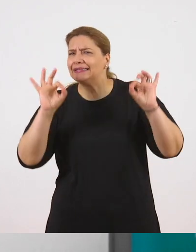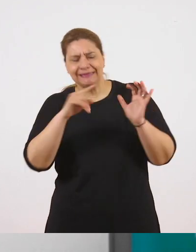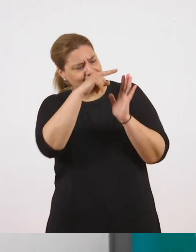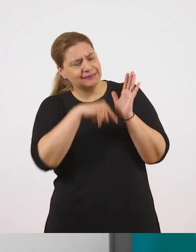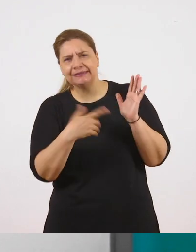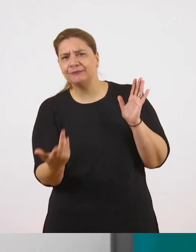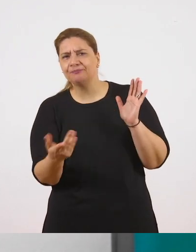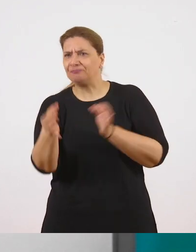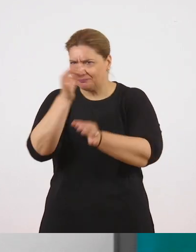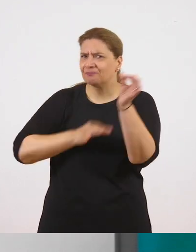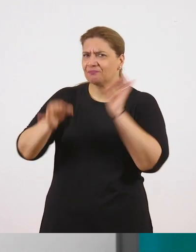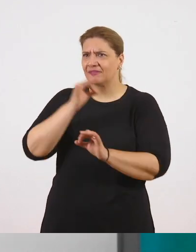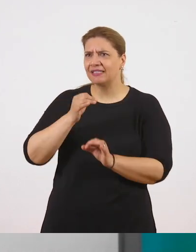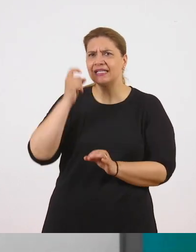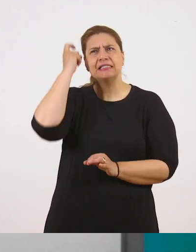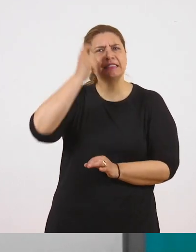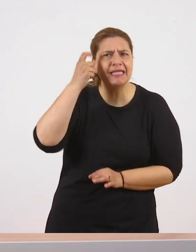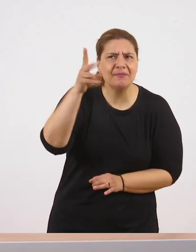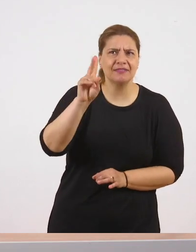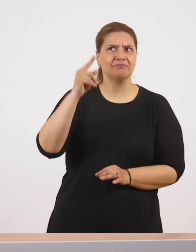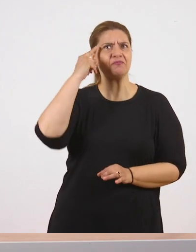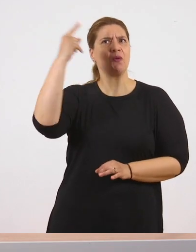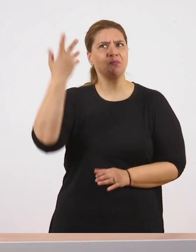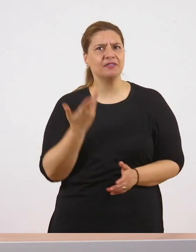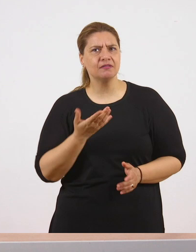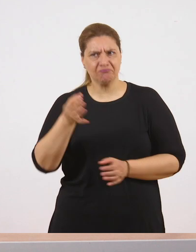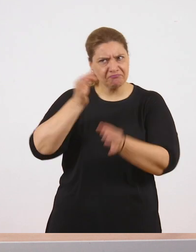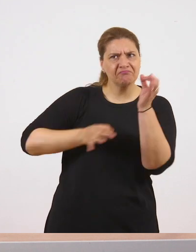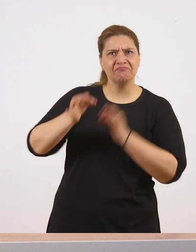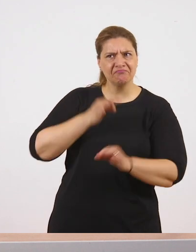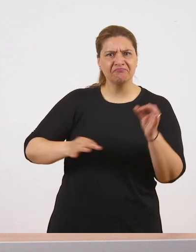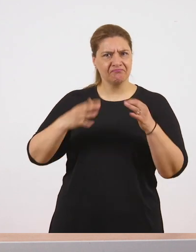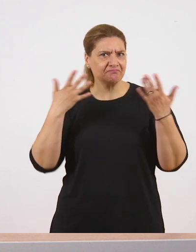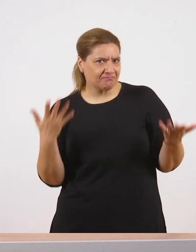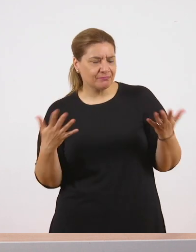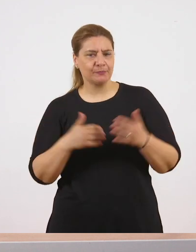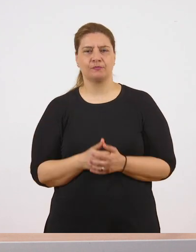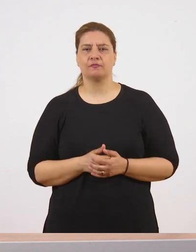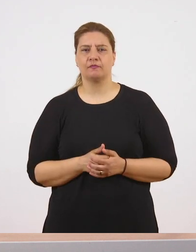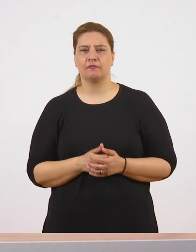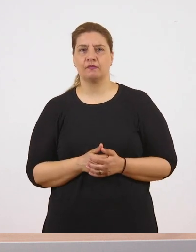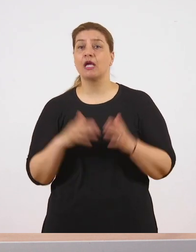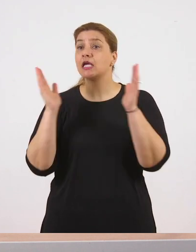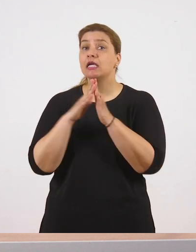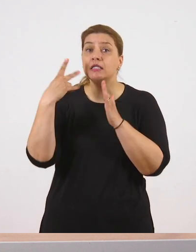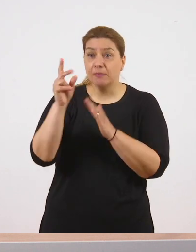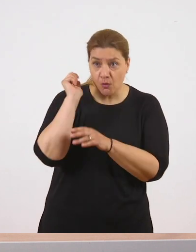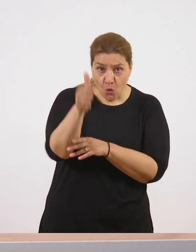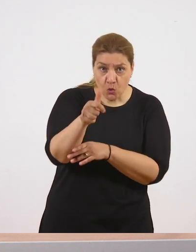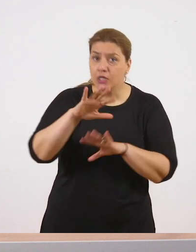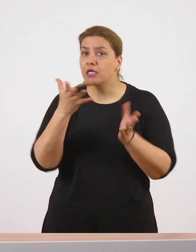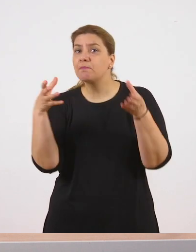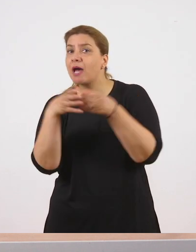σκέψεις, απόψεις, σχόλια, ιδέες. Αν μας παρακολουθείτε με